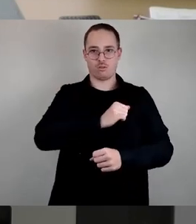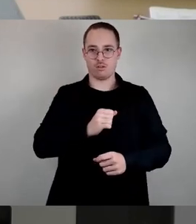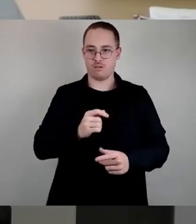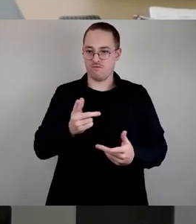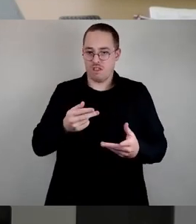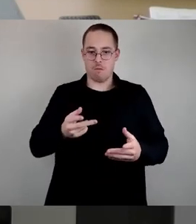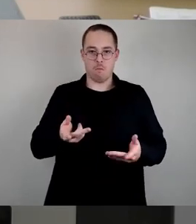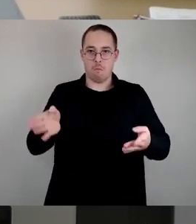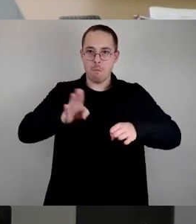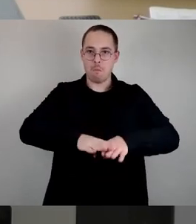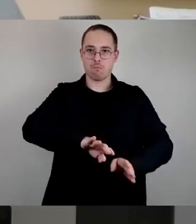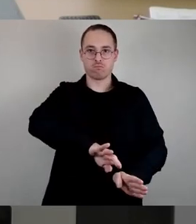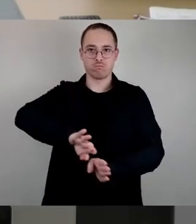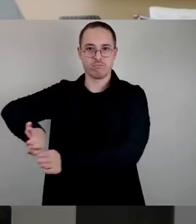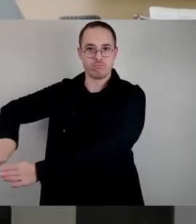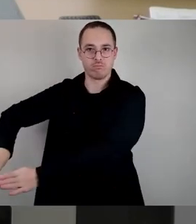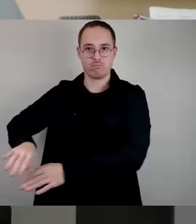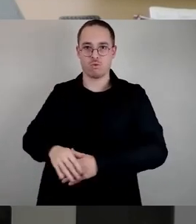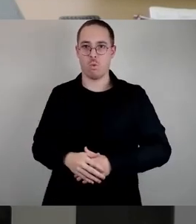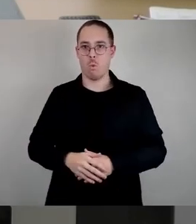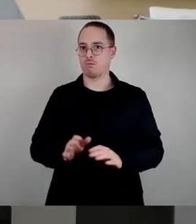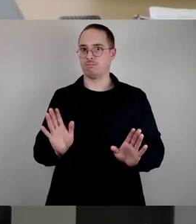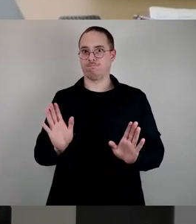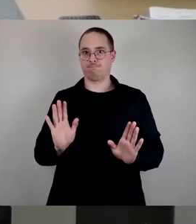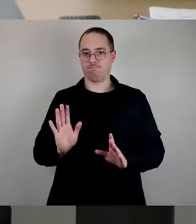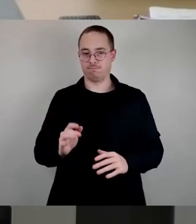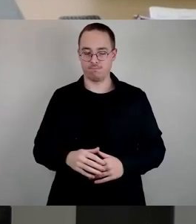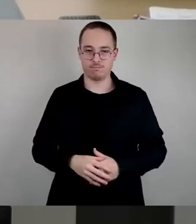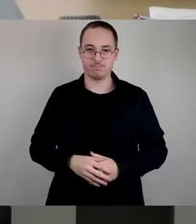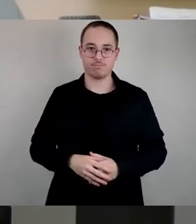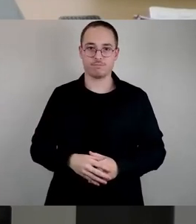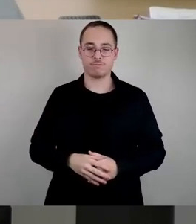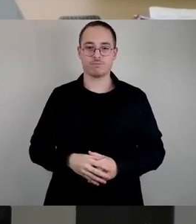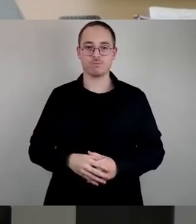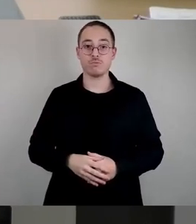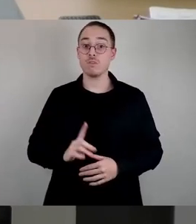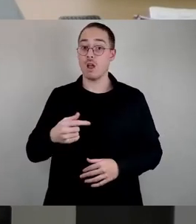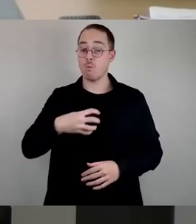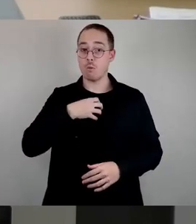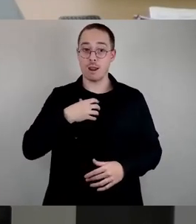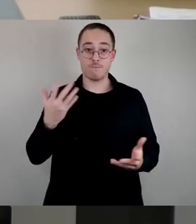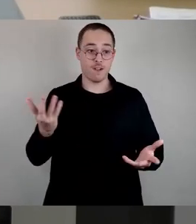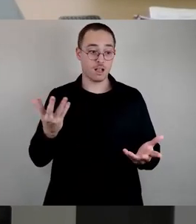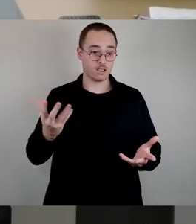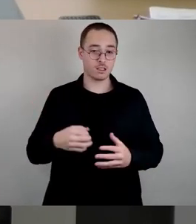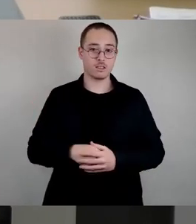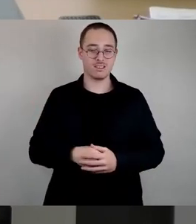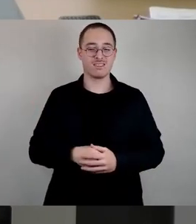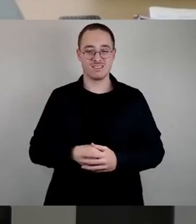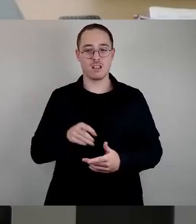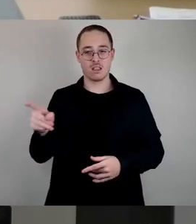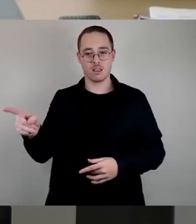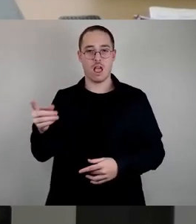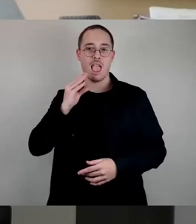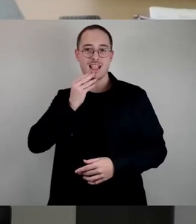der Geschichte lassen hier schön grüßen. Noch problematischer wird es, wenn es um das Verhältnis zu Israel geht. 15 Prozent